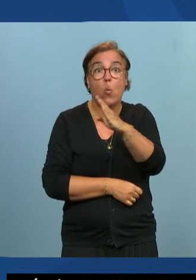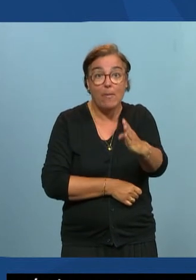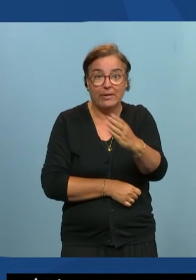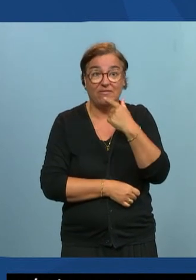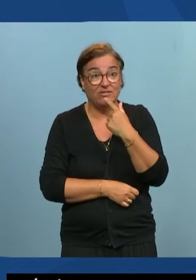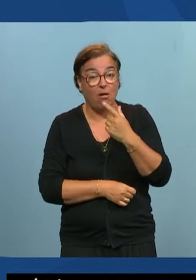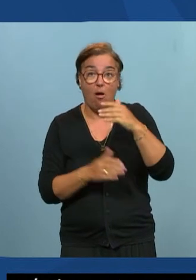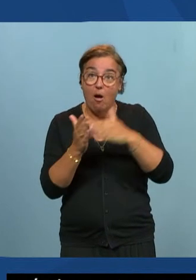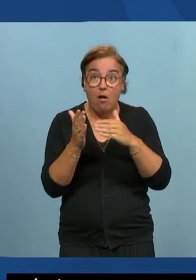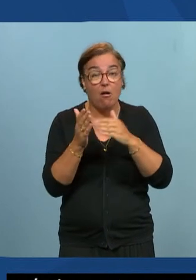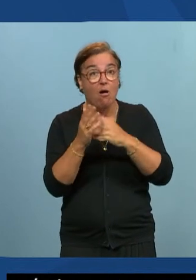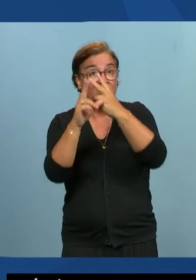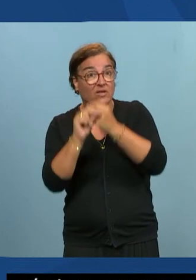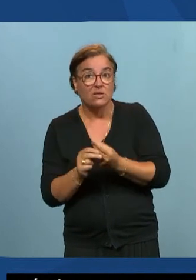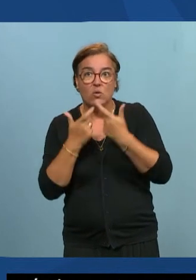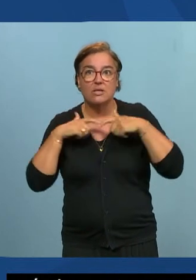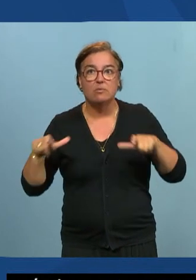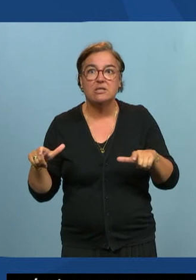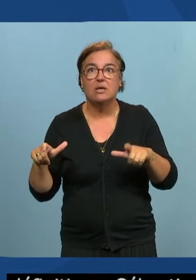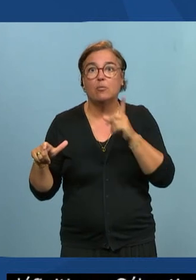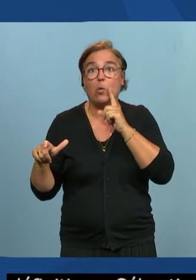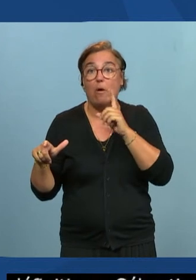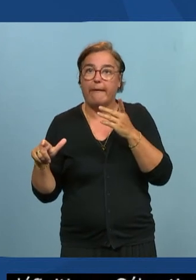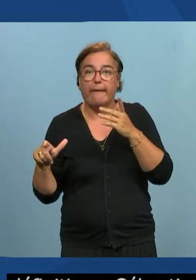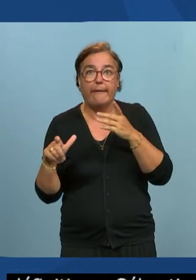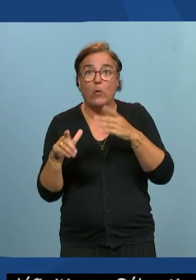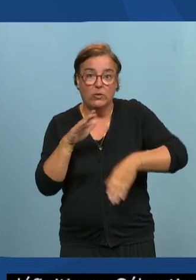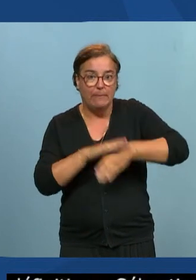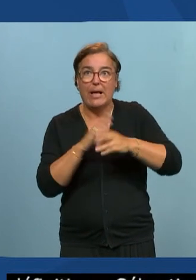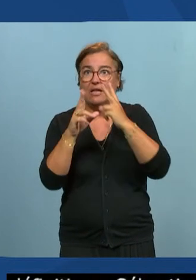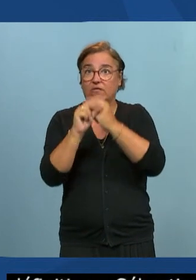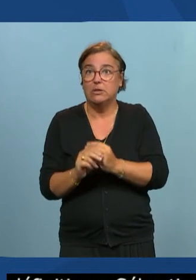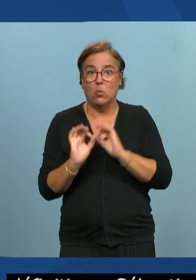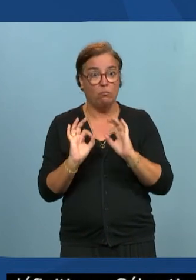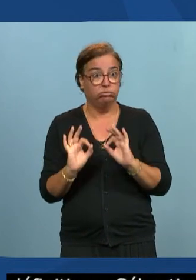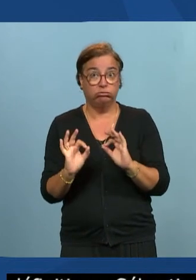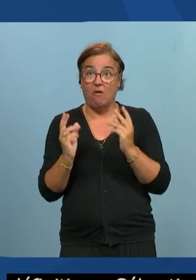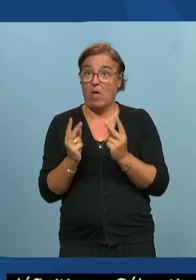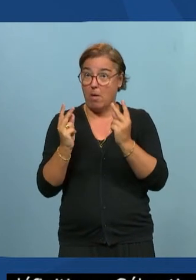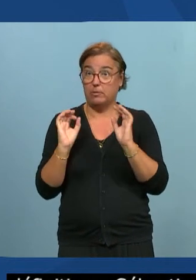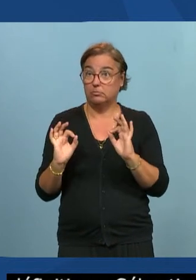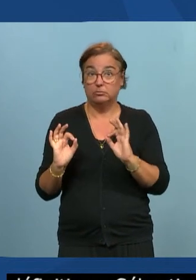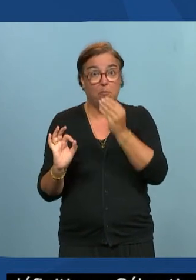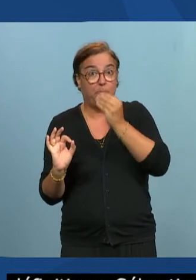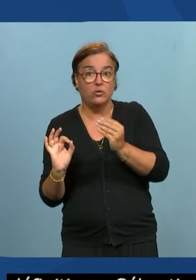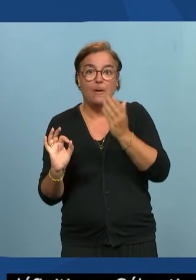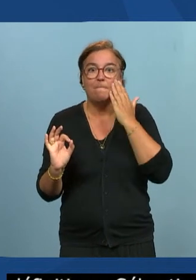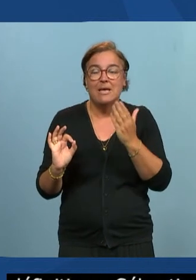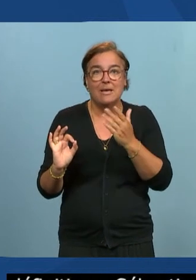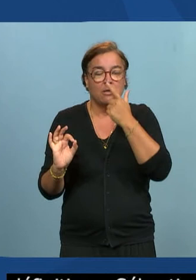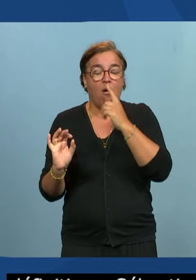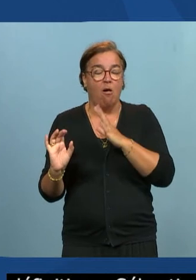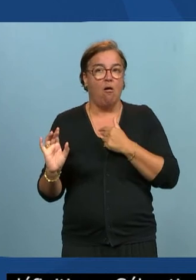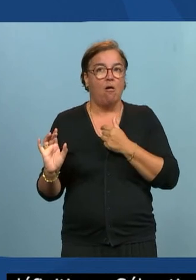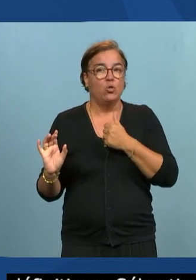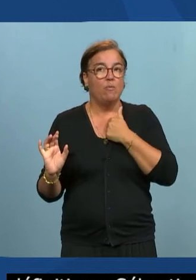la définition de Tim Bernéli nous suffit largement elle est tout à fait elle est tout à fait valable sauf qu'on s'en est éloigné donc on est